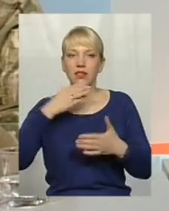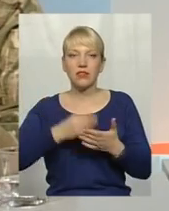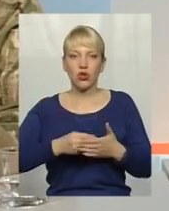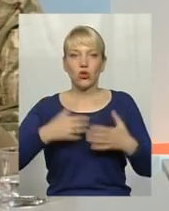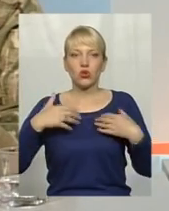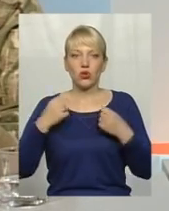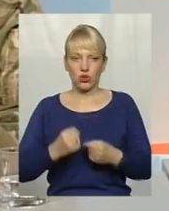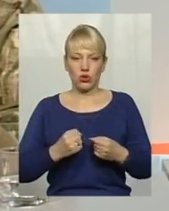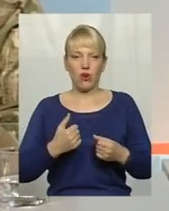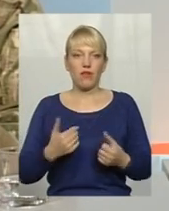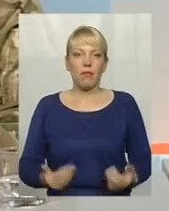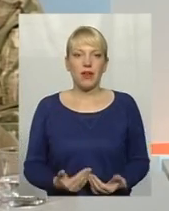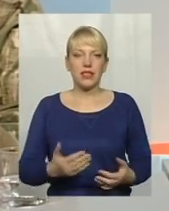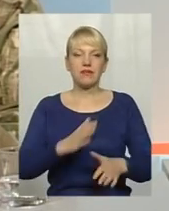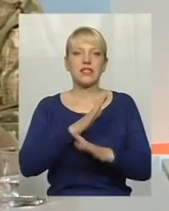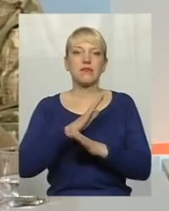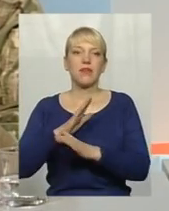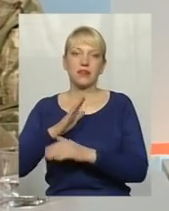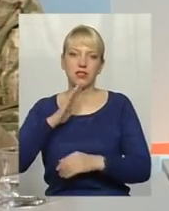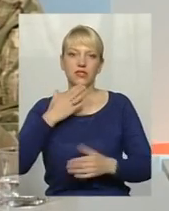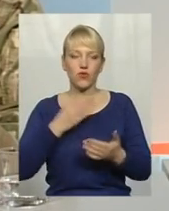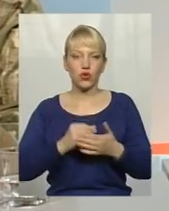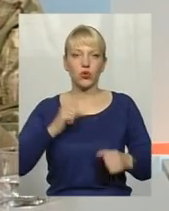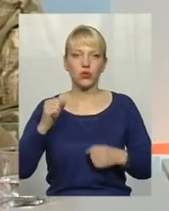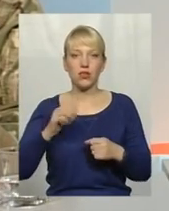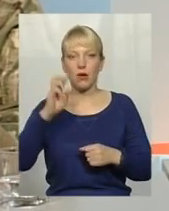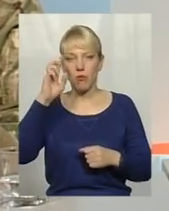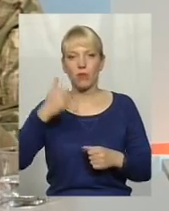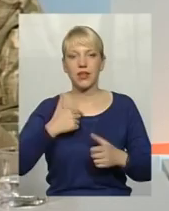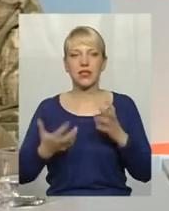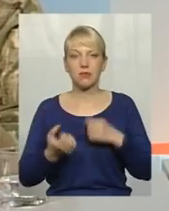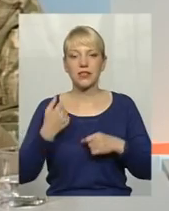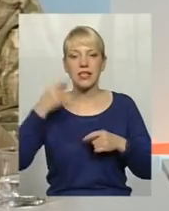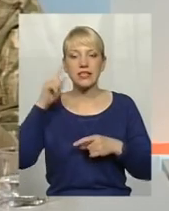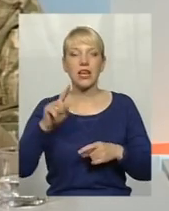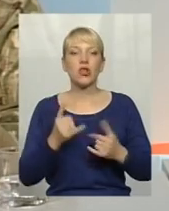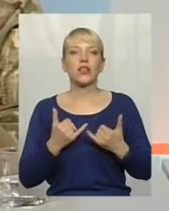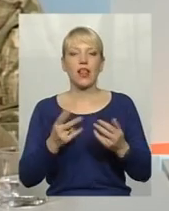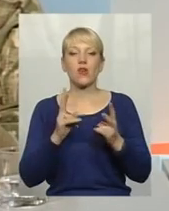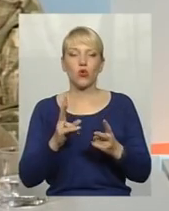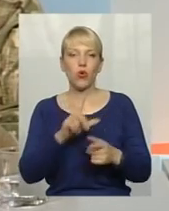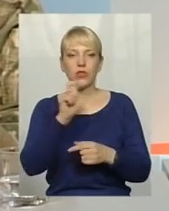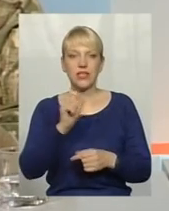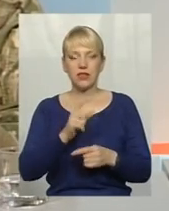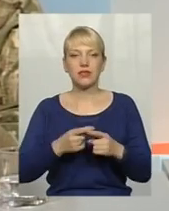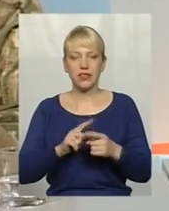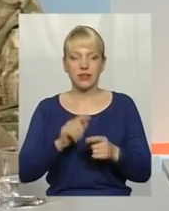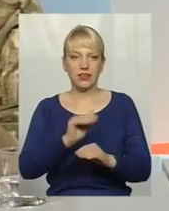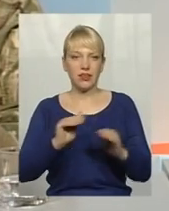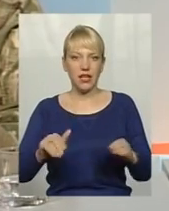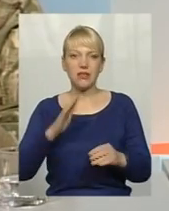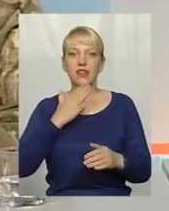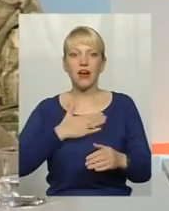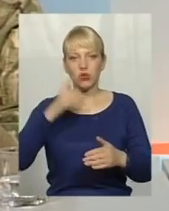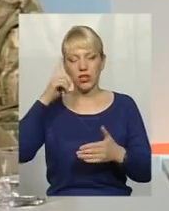В смерті своїх друзів. Мене Бог спас, і я знаю, для чого, за кого. За цих маленьких дітей, за нашу надію,